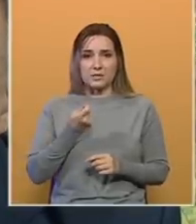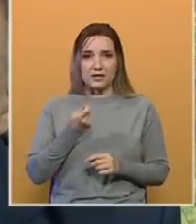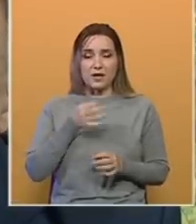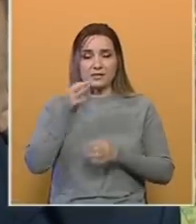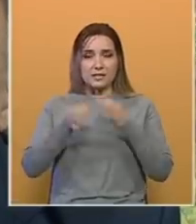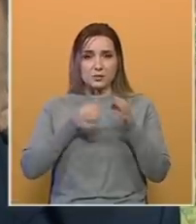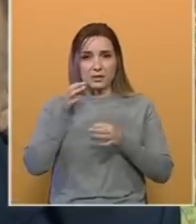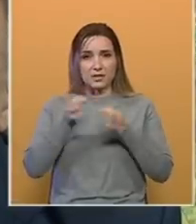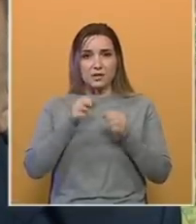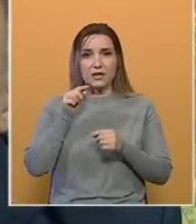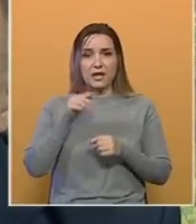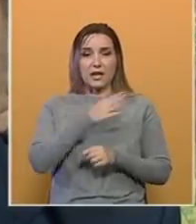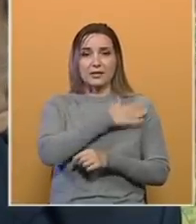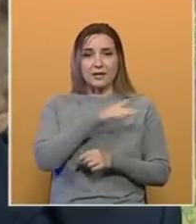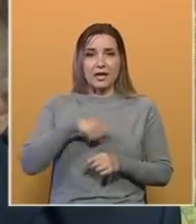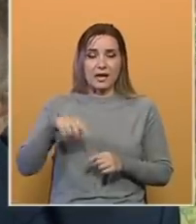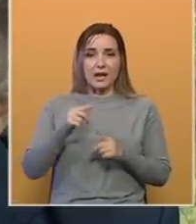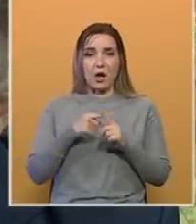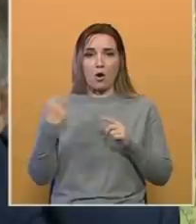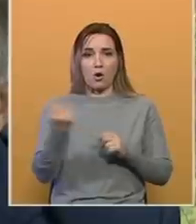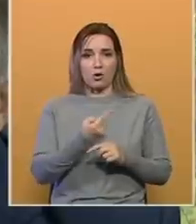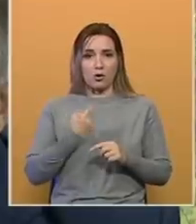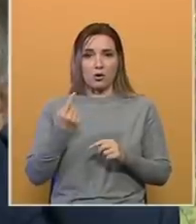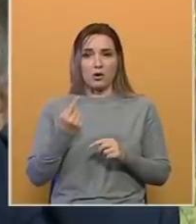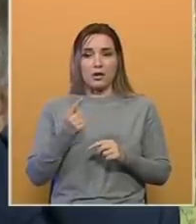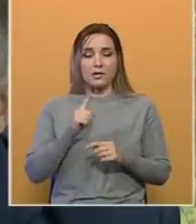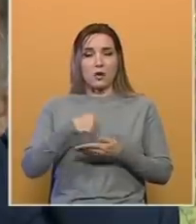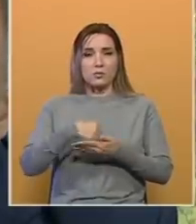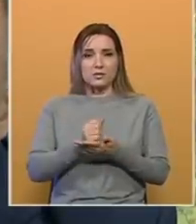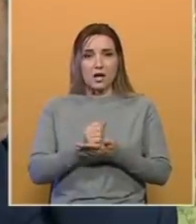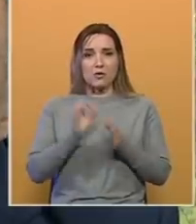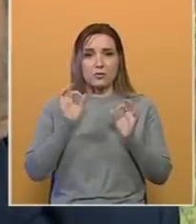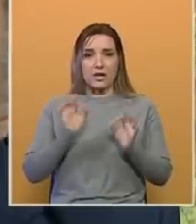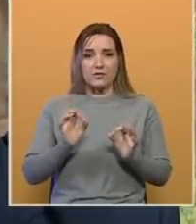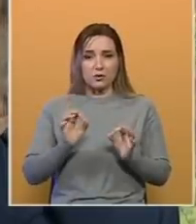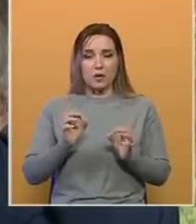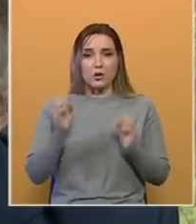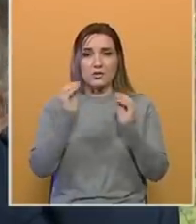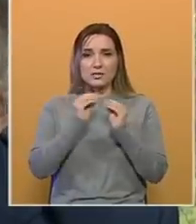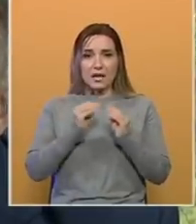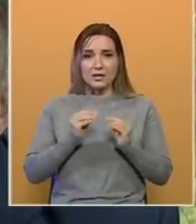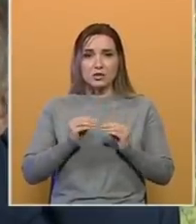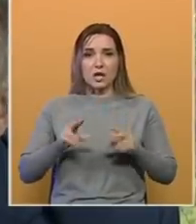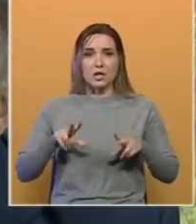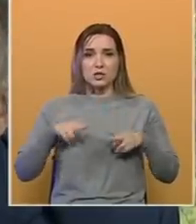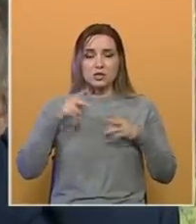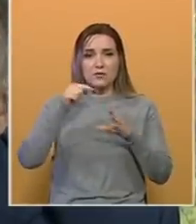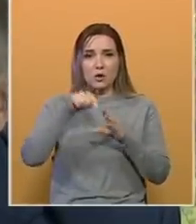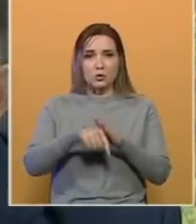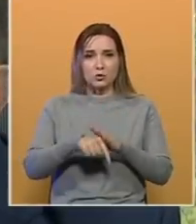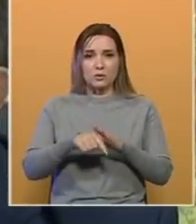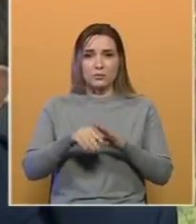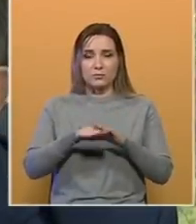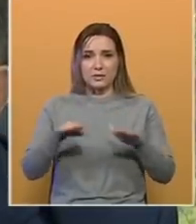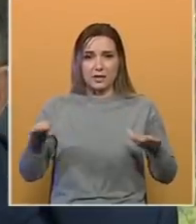ispitivanje terijena oko elektrolize i da ustanovimo eventualno sadržaj žive u dubljim slojima tla,